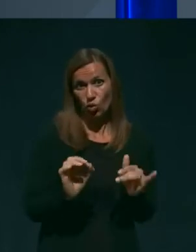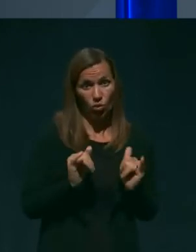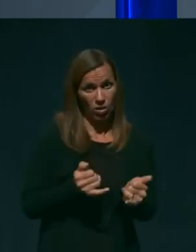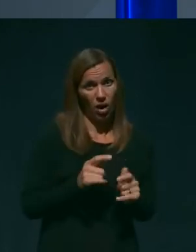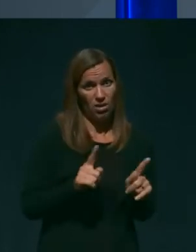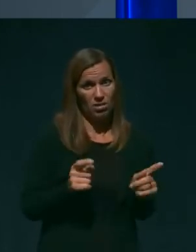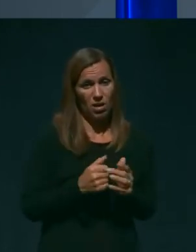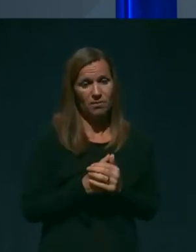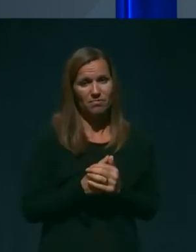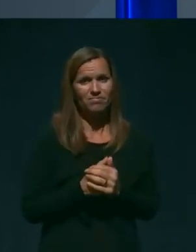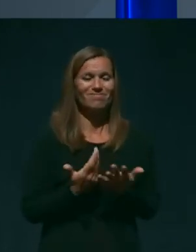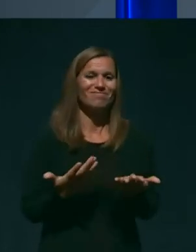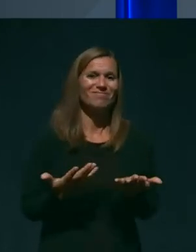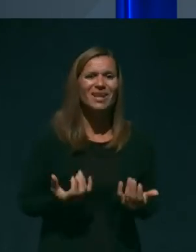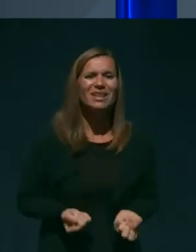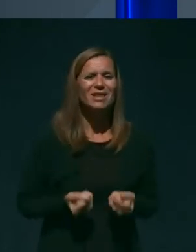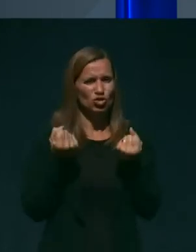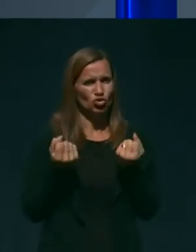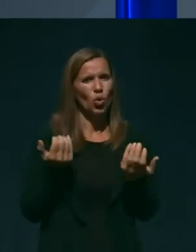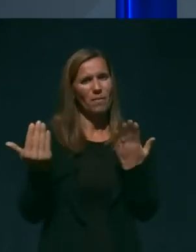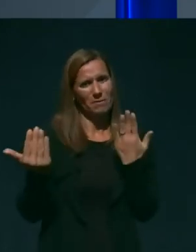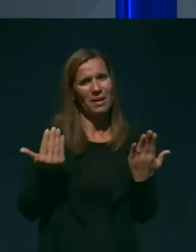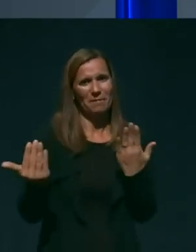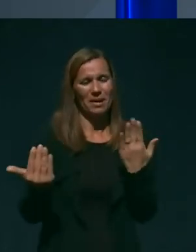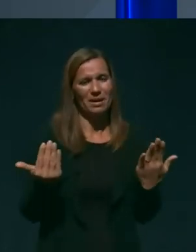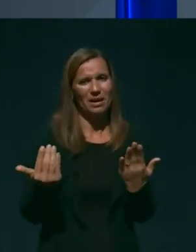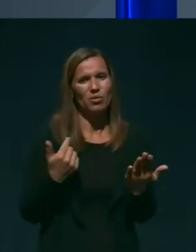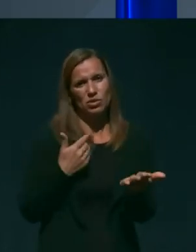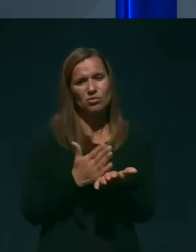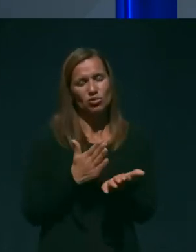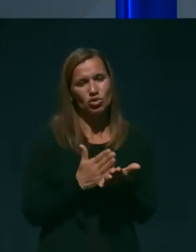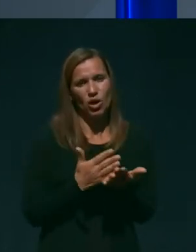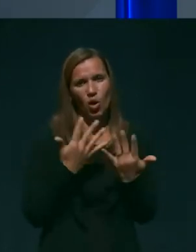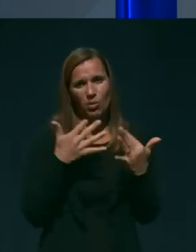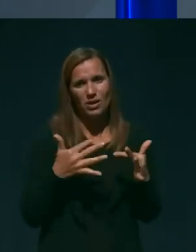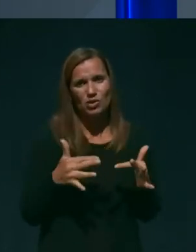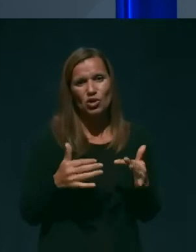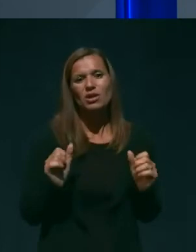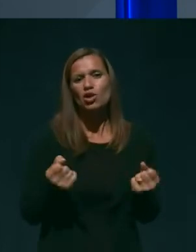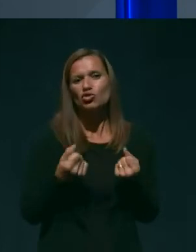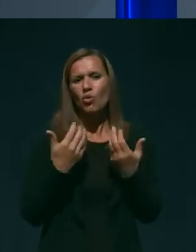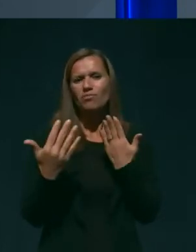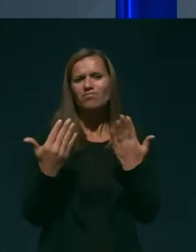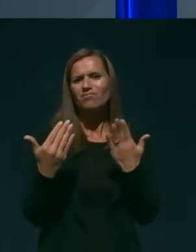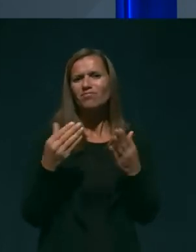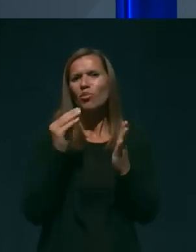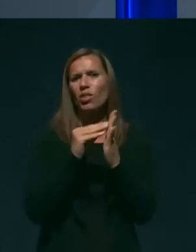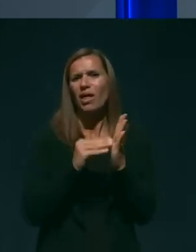Težko je primerjati, to je bilo že danes enkrat obrazloženo, podatke različnih držav.